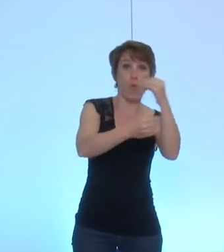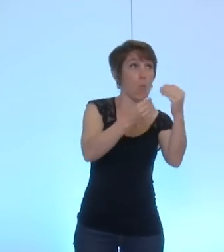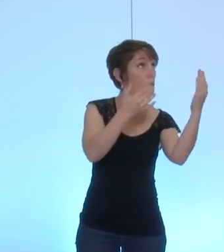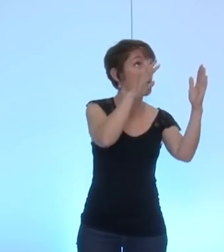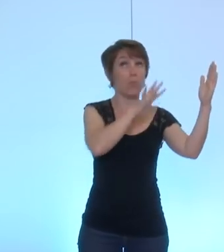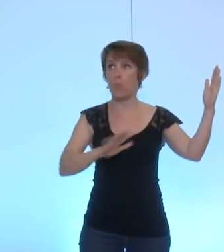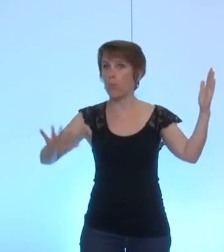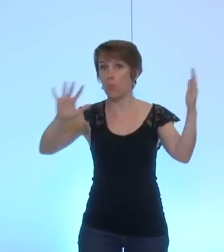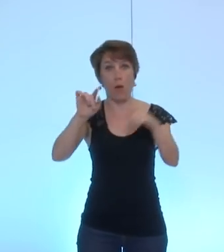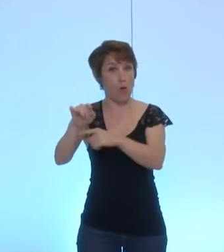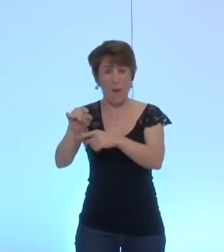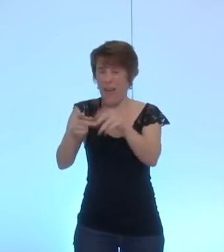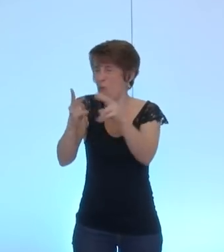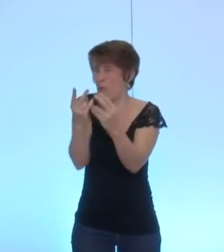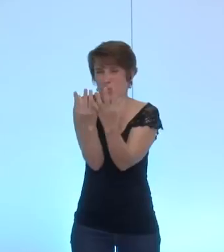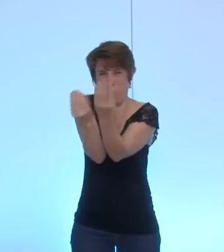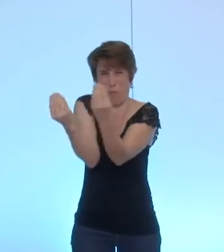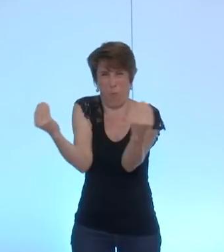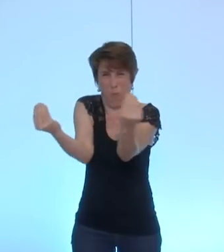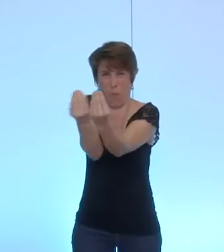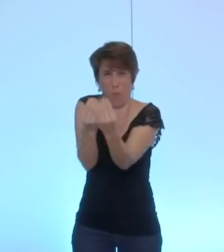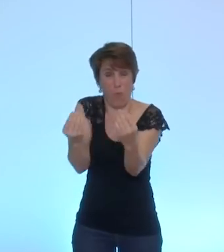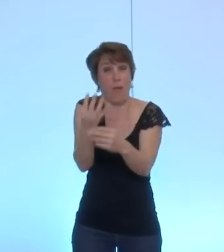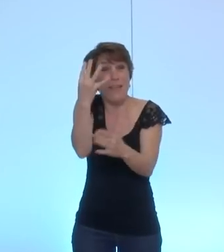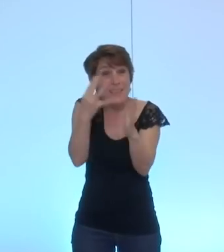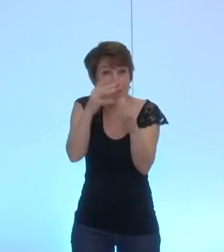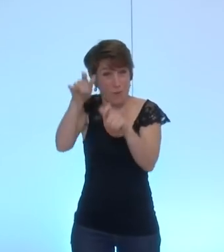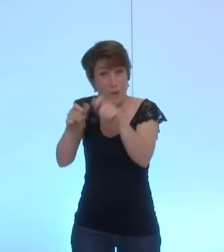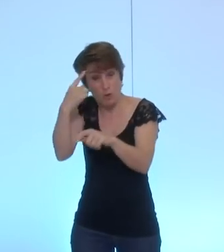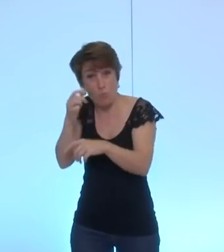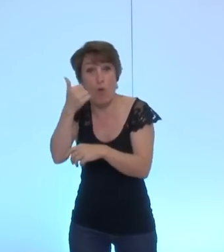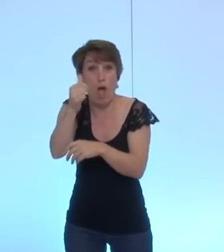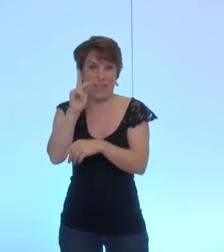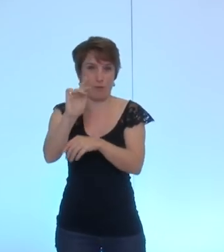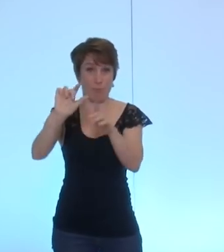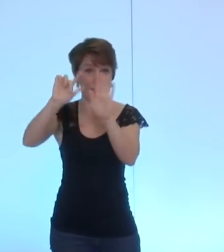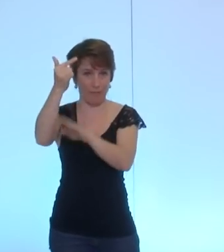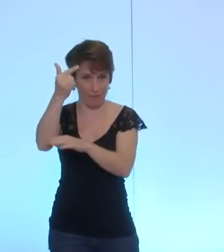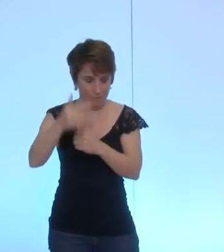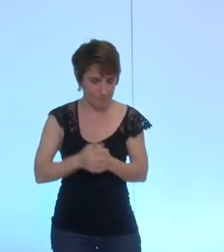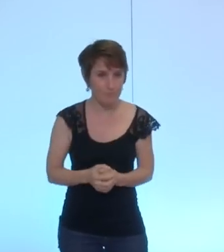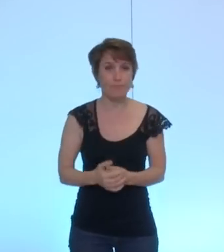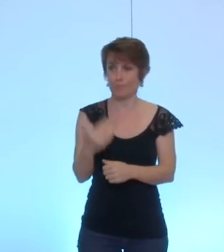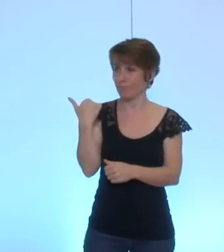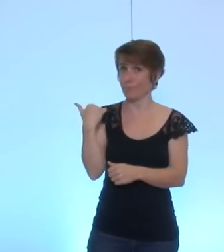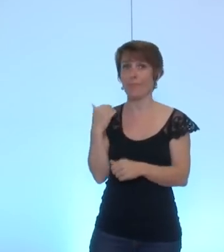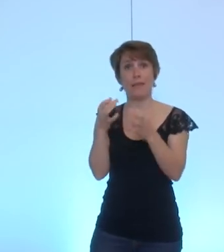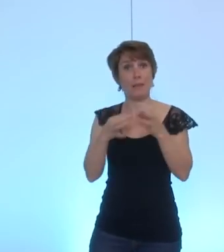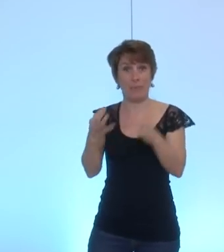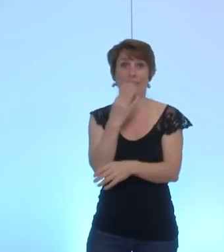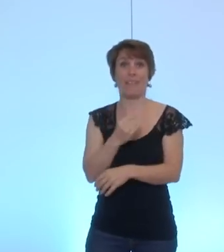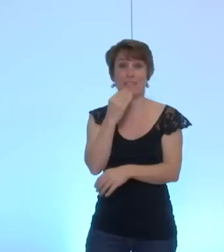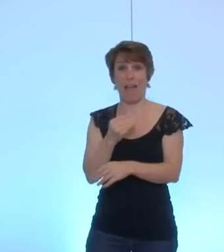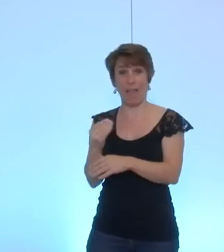de population la plus importante au monde 4000 habitants au mètre carré depuis l'intervention militaire israélienne appelée bordure